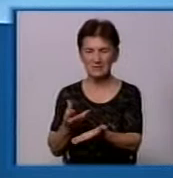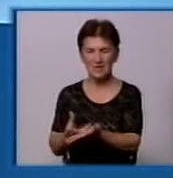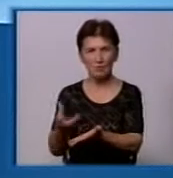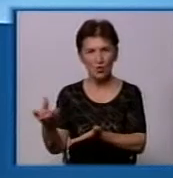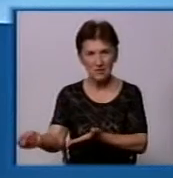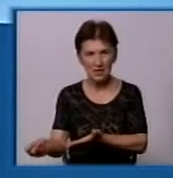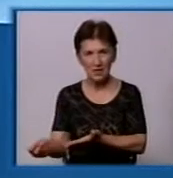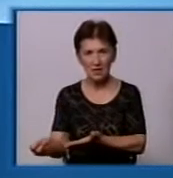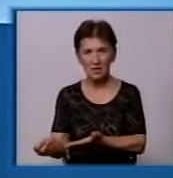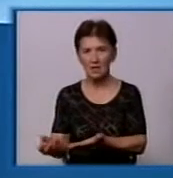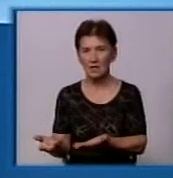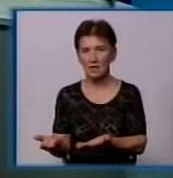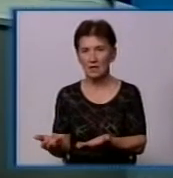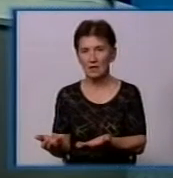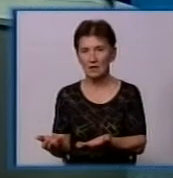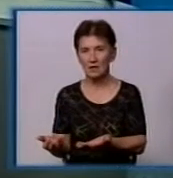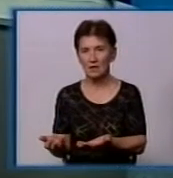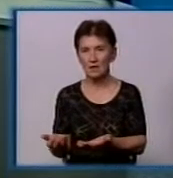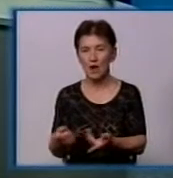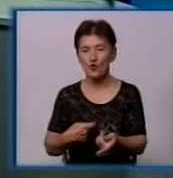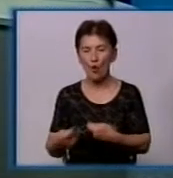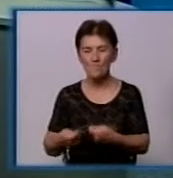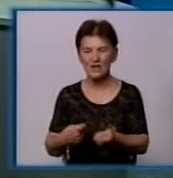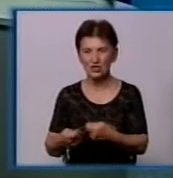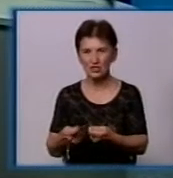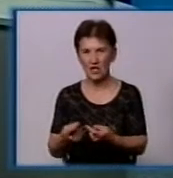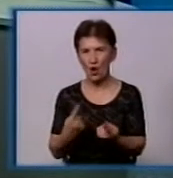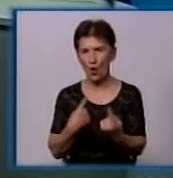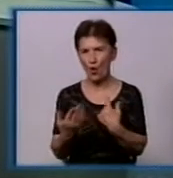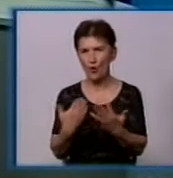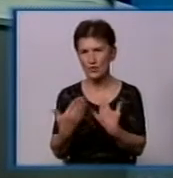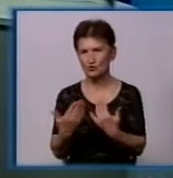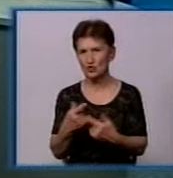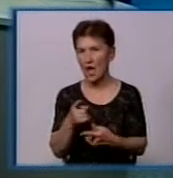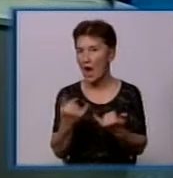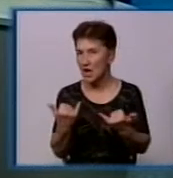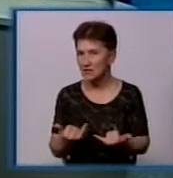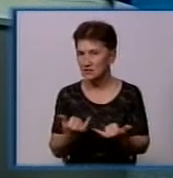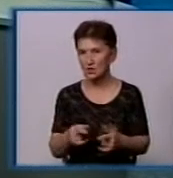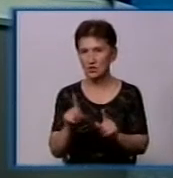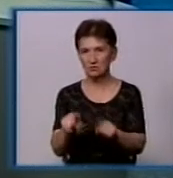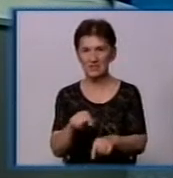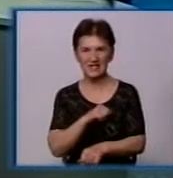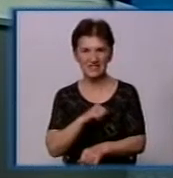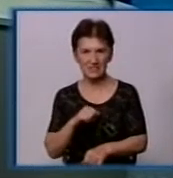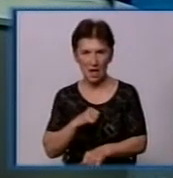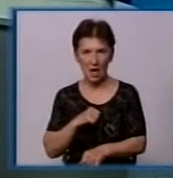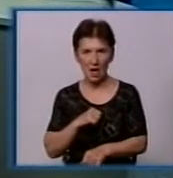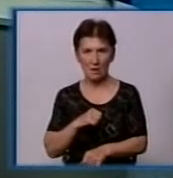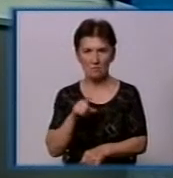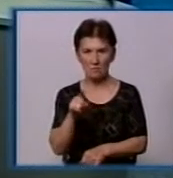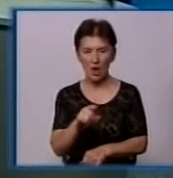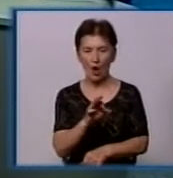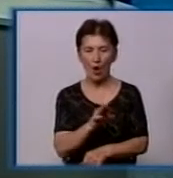ну, то есть уже комерційні відношення з цими людьми. А може ОСББ сьогодні купити самостійно цей бак для роздільного збору